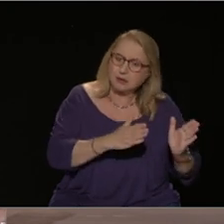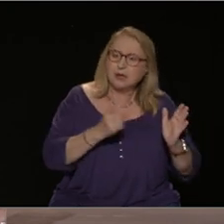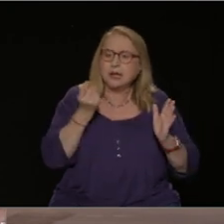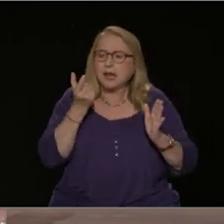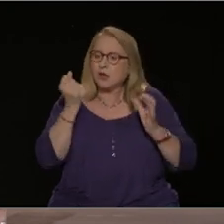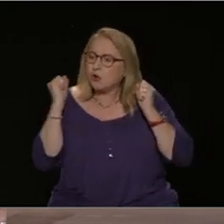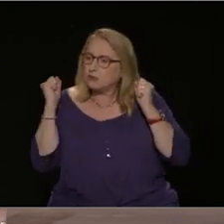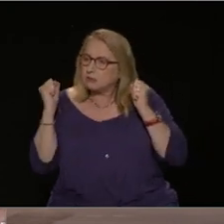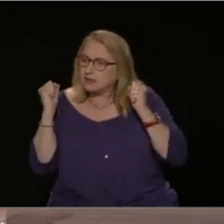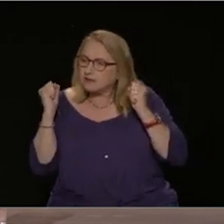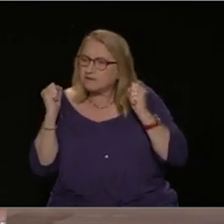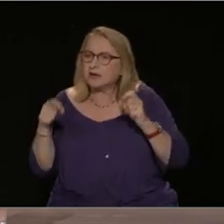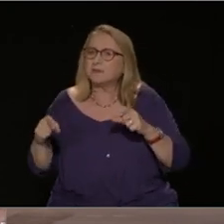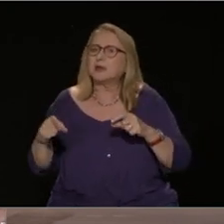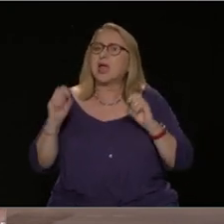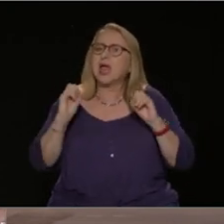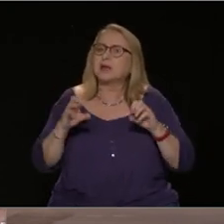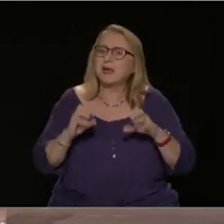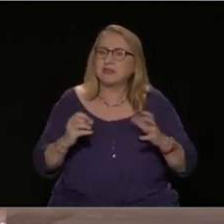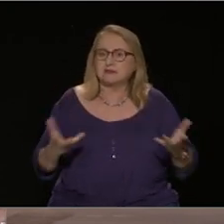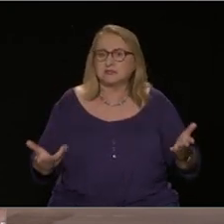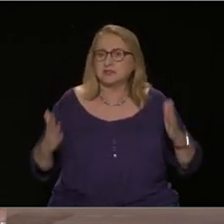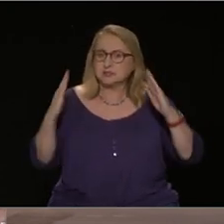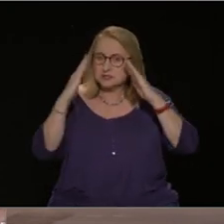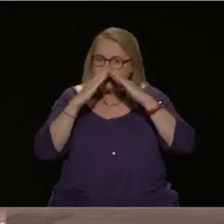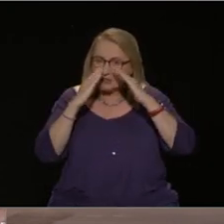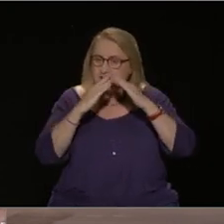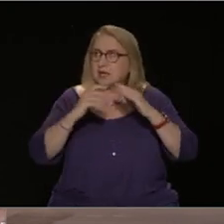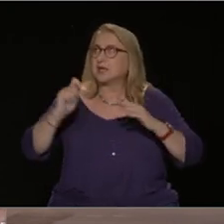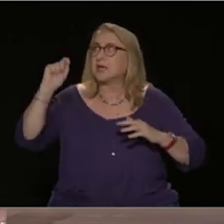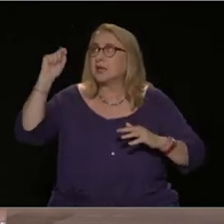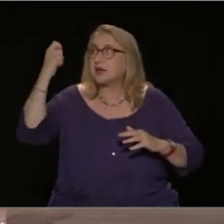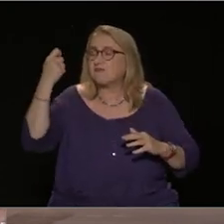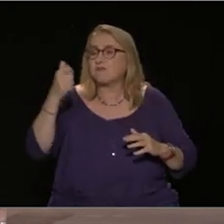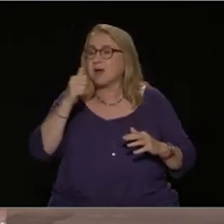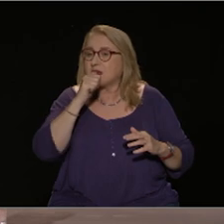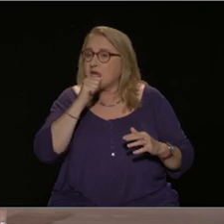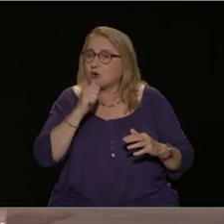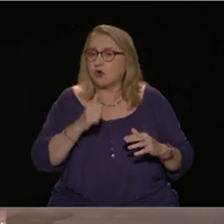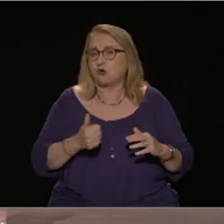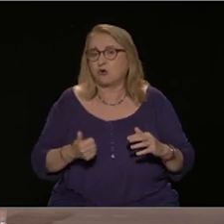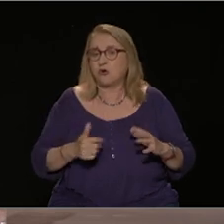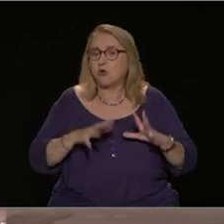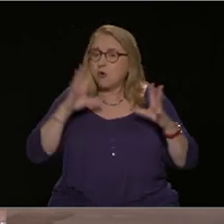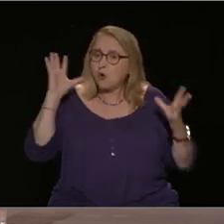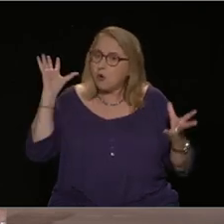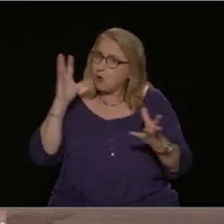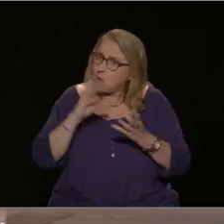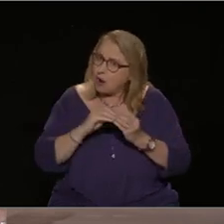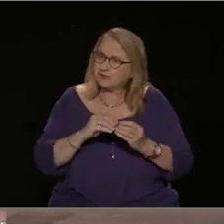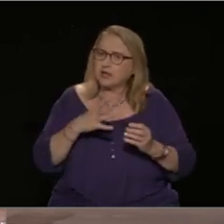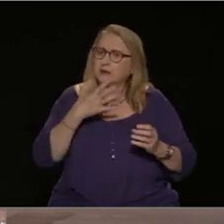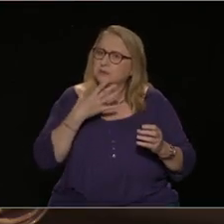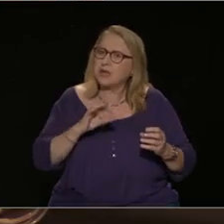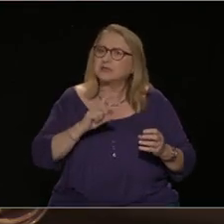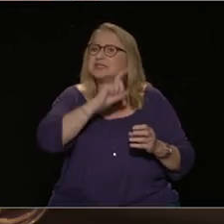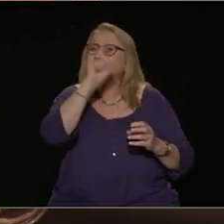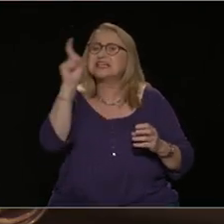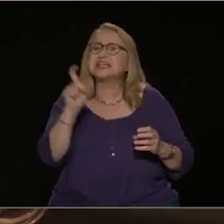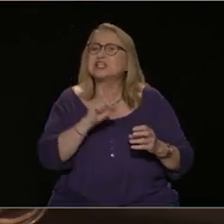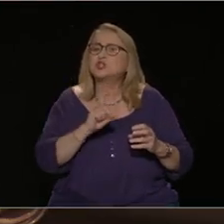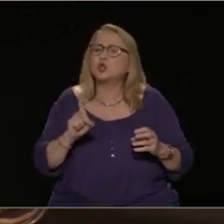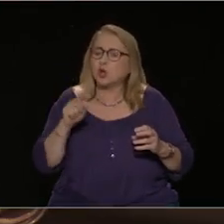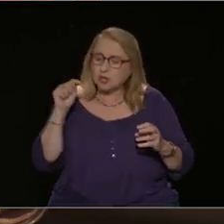υποδομές όπως το νερό, το ρεύμα, η στέγη κτλ. Όλα αυτά δηλαδή έκαναν το σύγχρονο βιωτικό επίπεδο με το οποίο οι